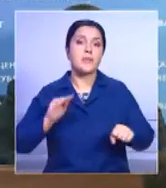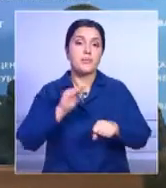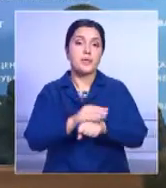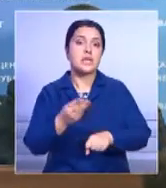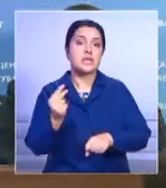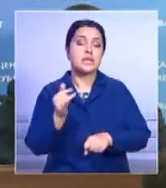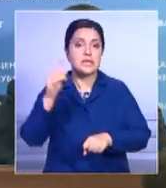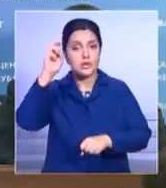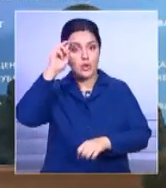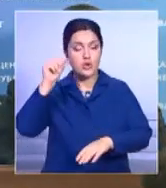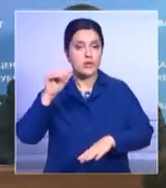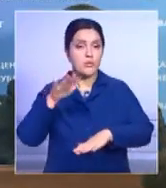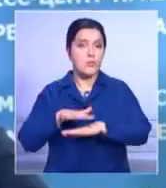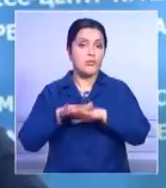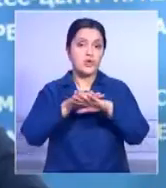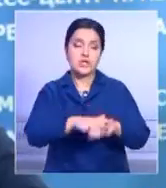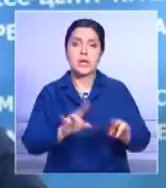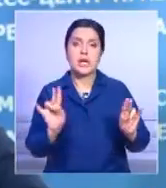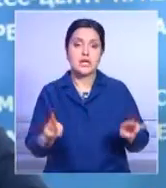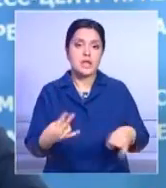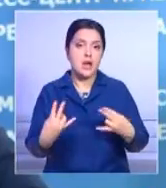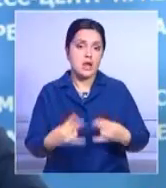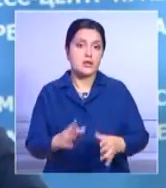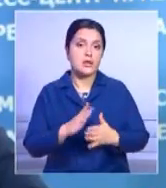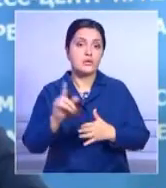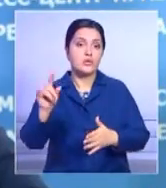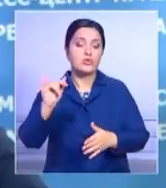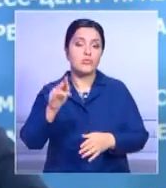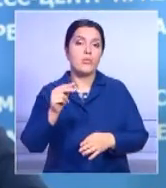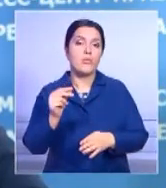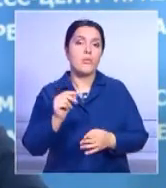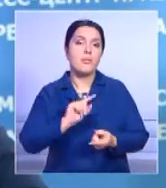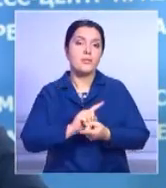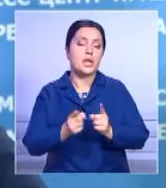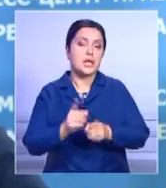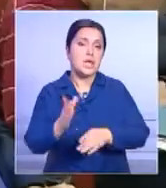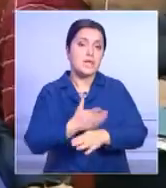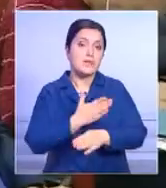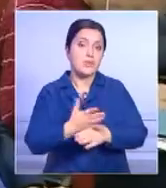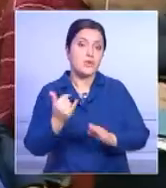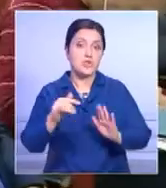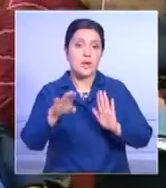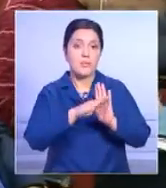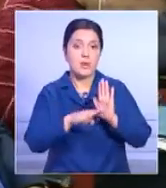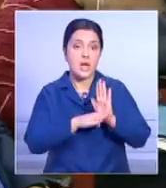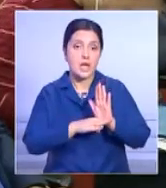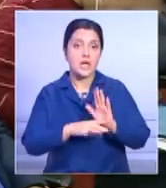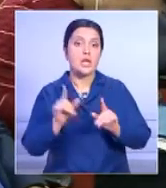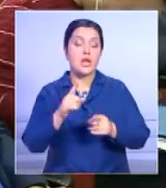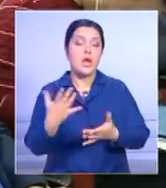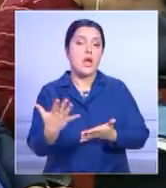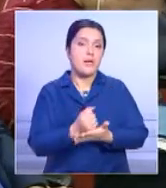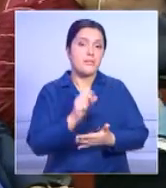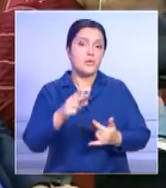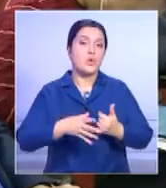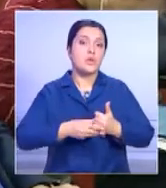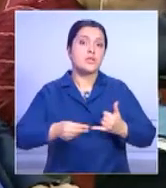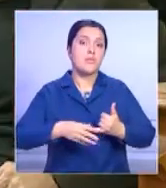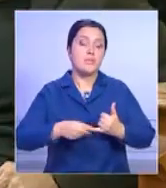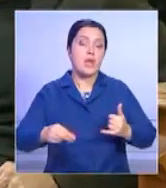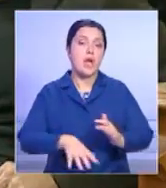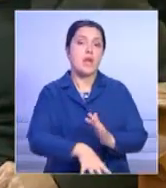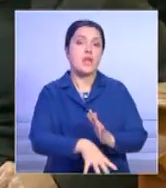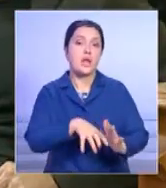для этого дополнительных денег из бюджета не потребуется. В ведомстве планируют перераспределить ряд существующих программ и в